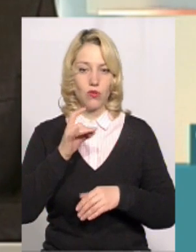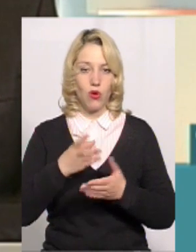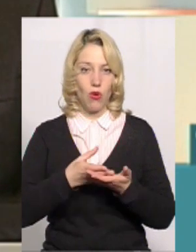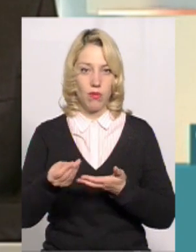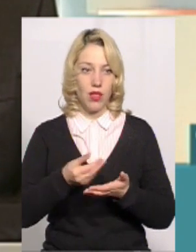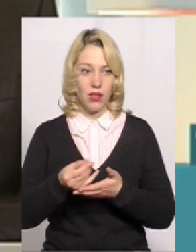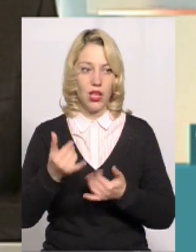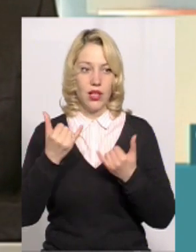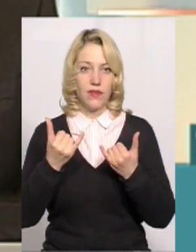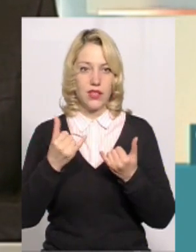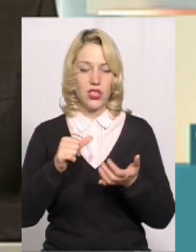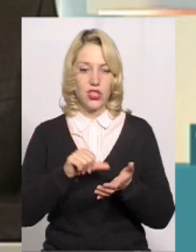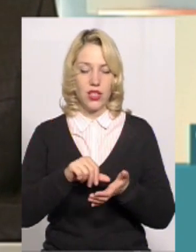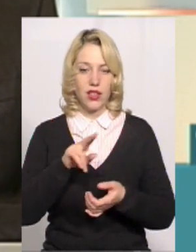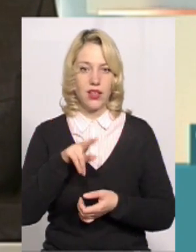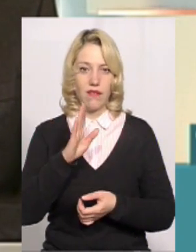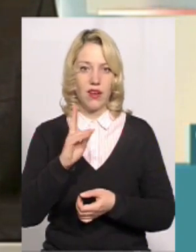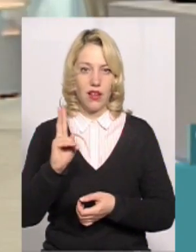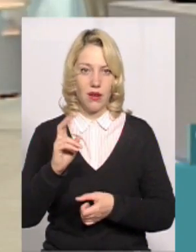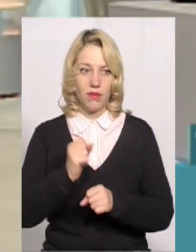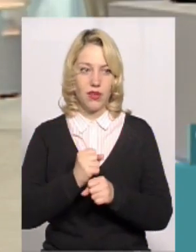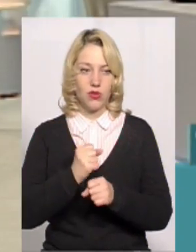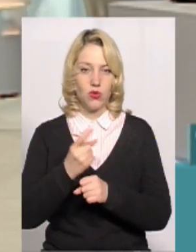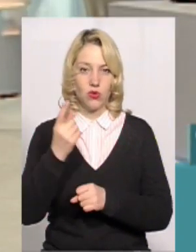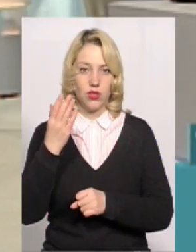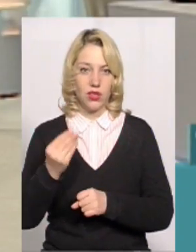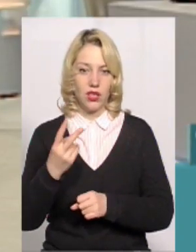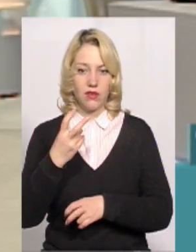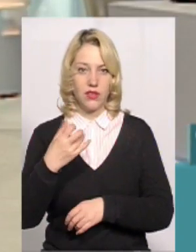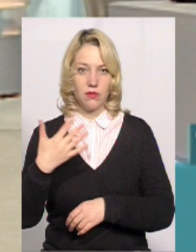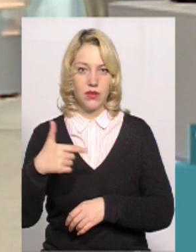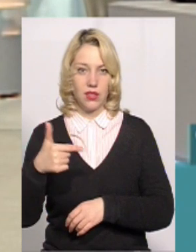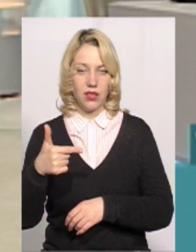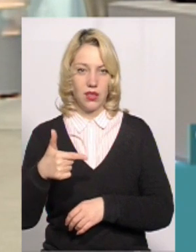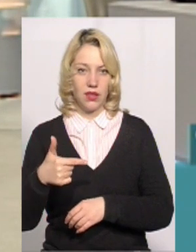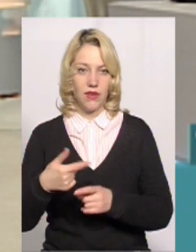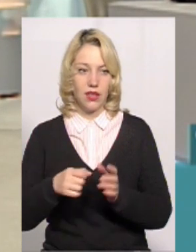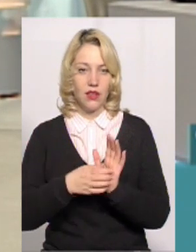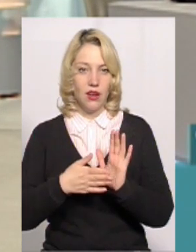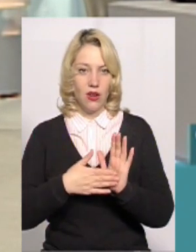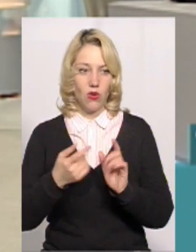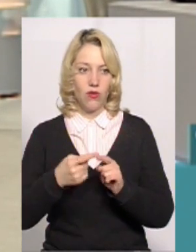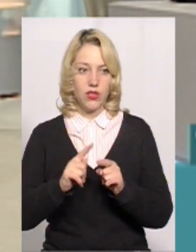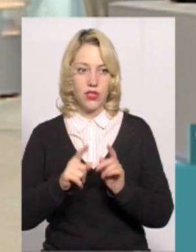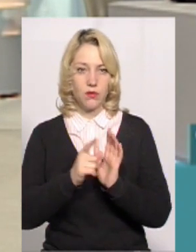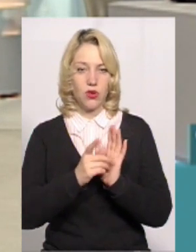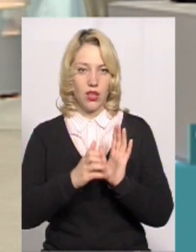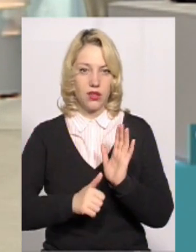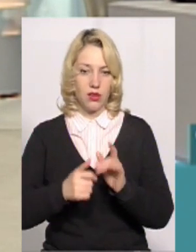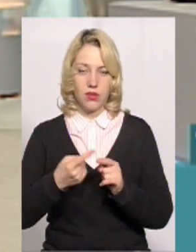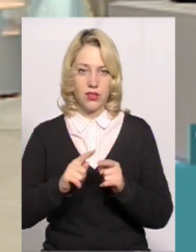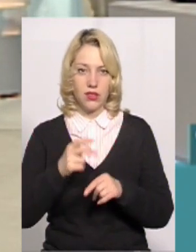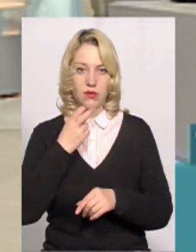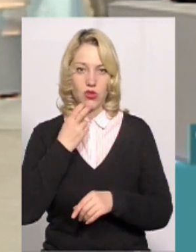оплату, тому що на сьогодні члени ДВК працюють в один день 250 гривень нараховуються, це з податками. Це